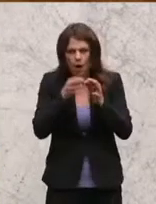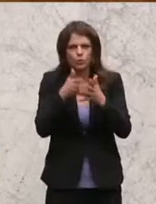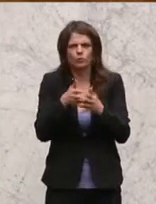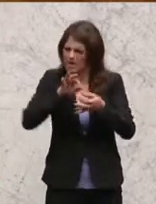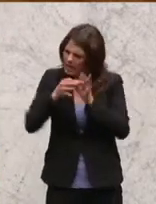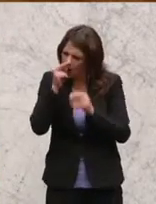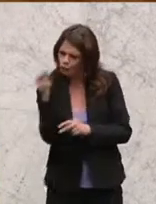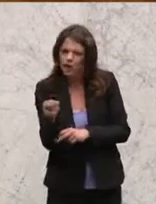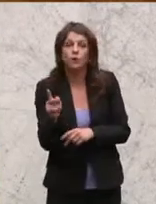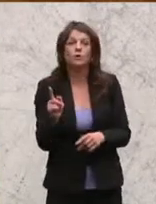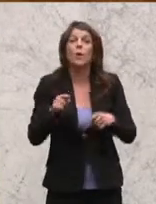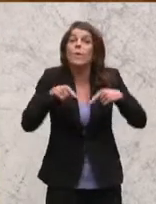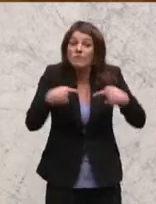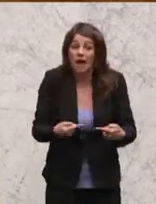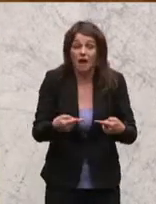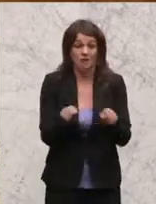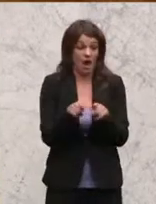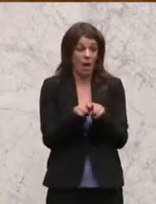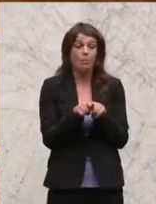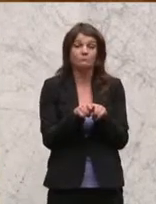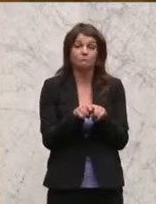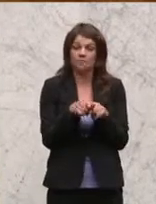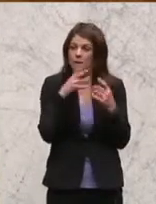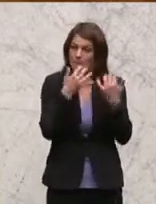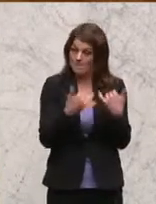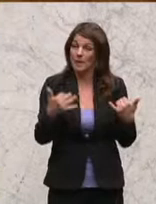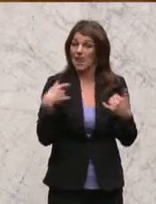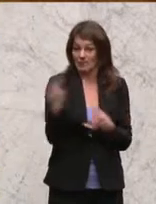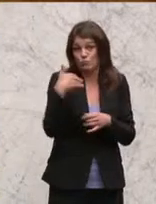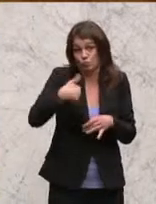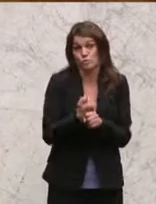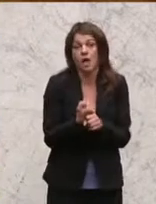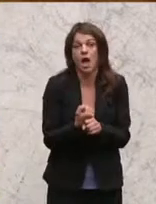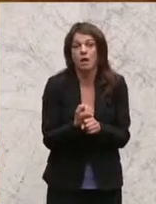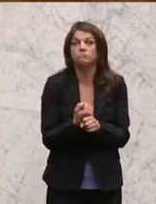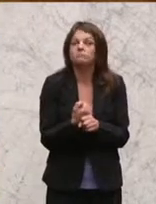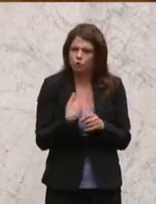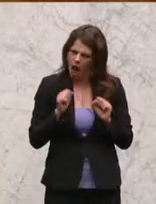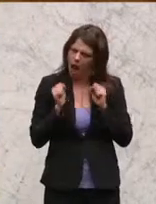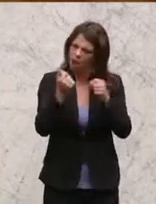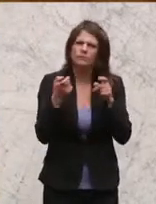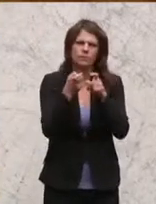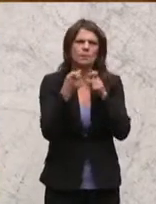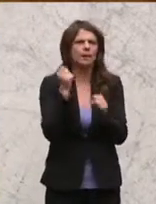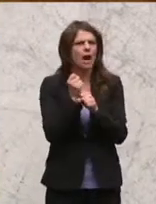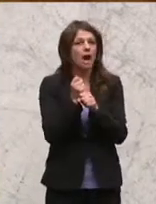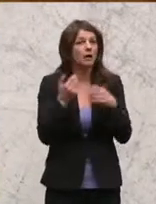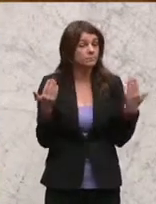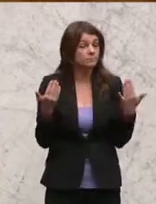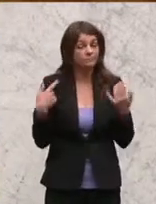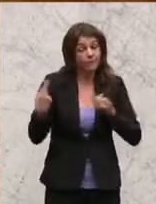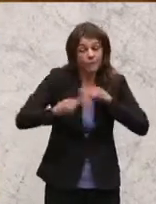hingeschaut wird, und dass man dann auch, und das wird auch im Parlament zu tun sein, aktiv eine Debatte darüber führt, welche